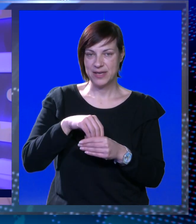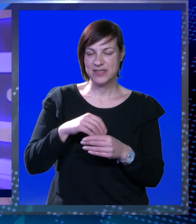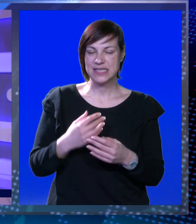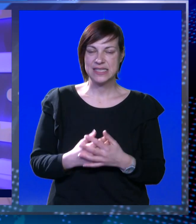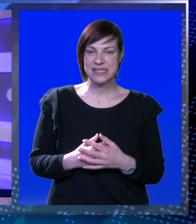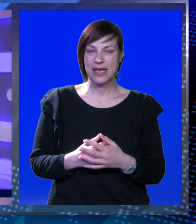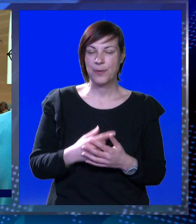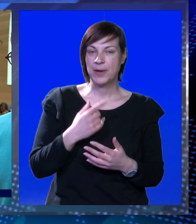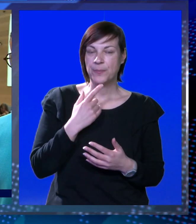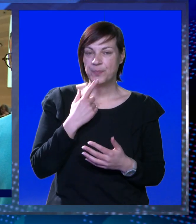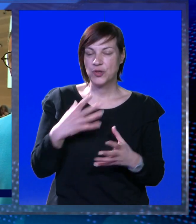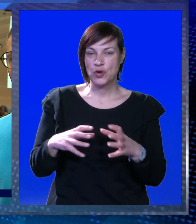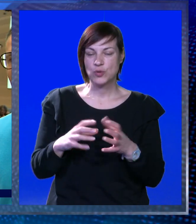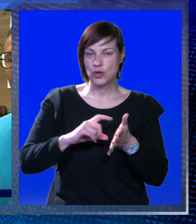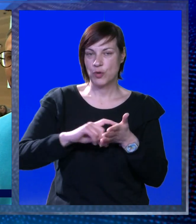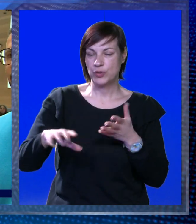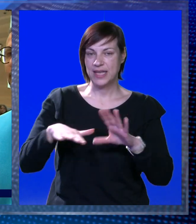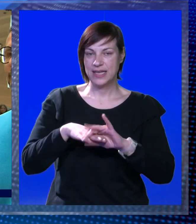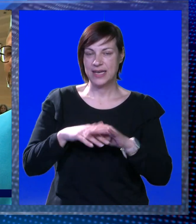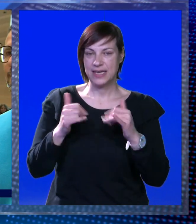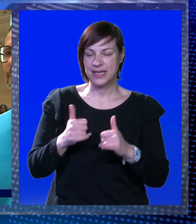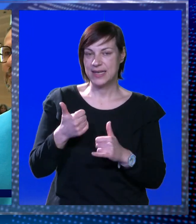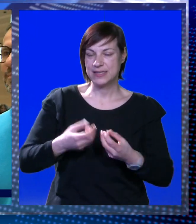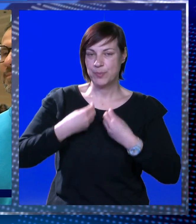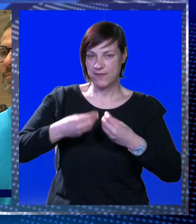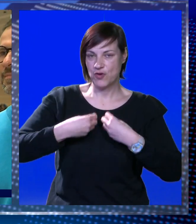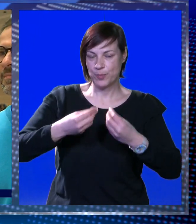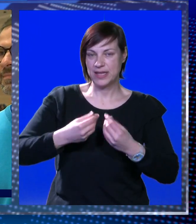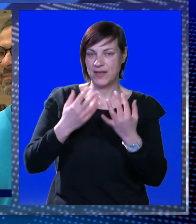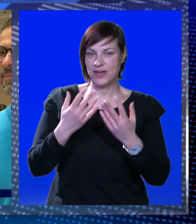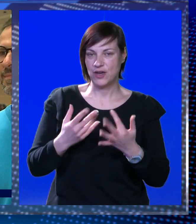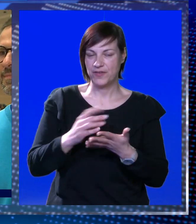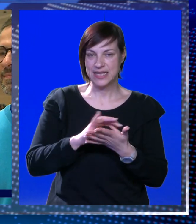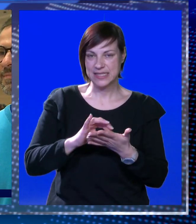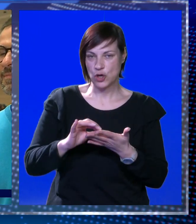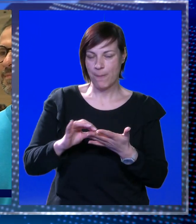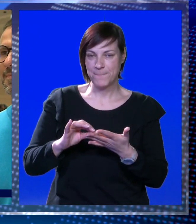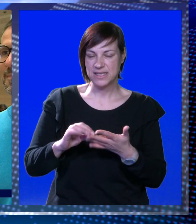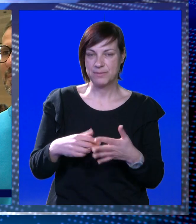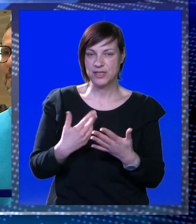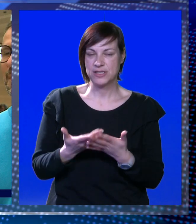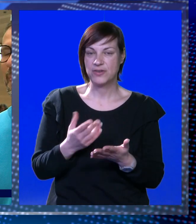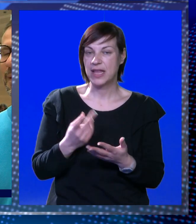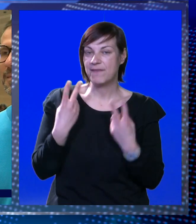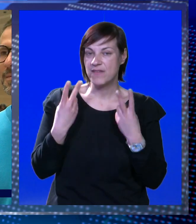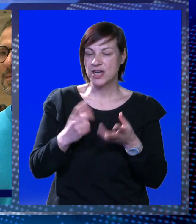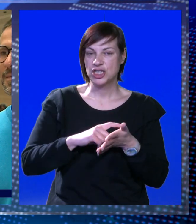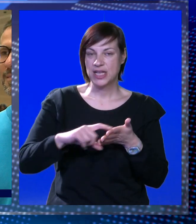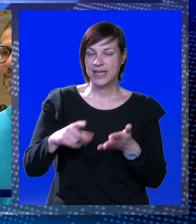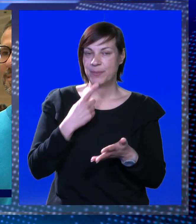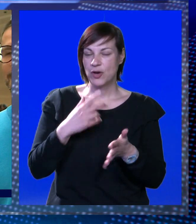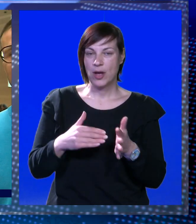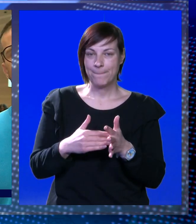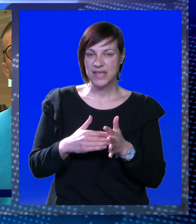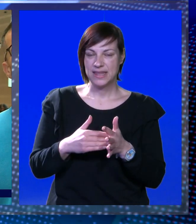investicijama. U sklopu tjedna karijera danas je prvo predavanje o financijskoj pismenosti. S obzirom da je to vrlo važna